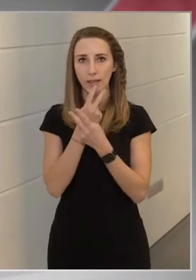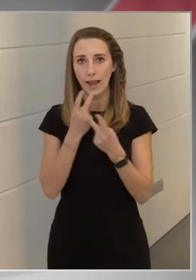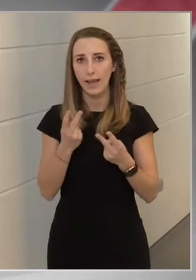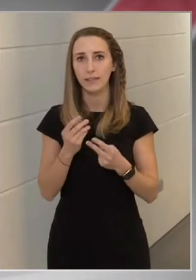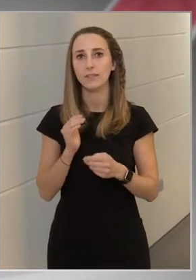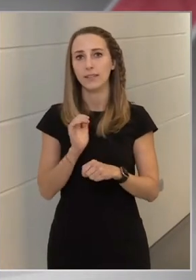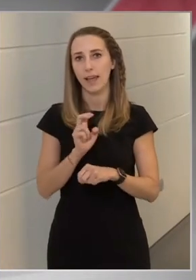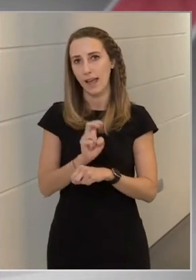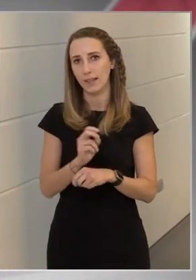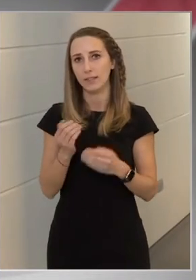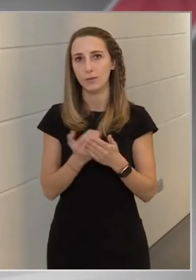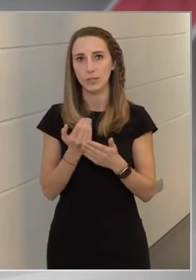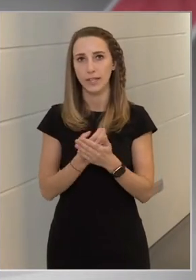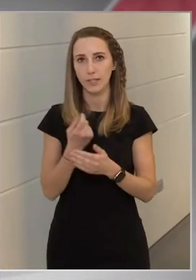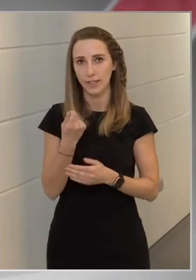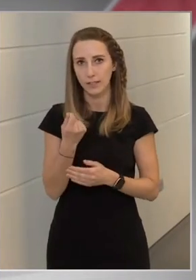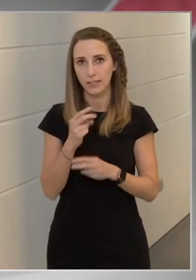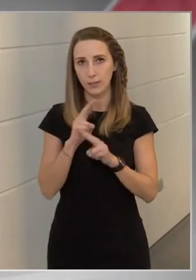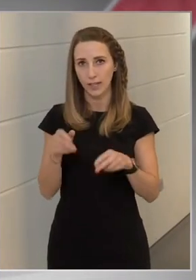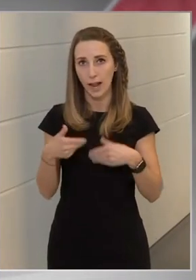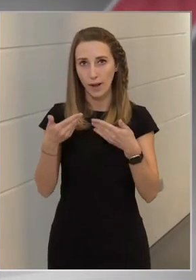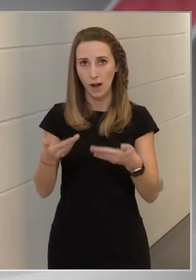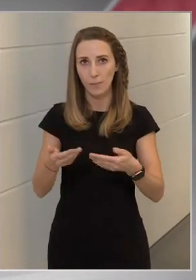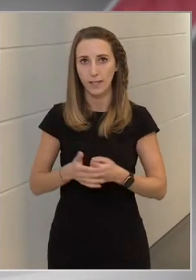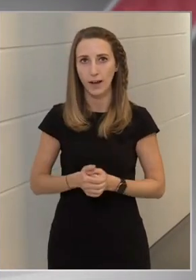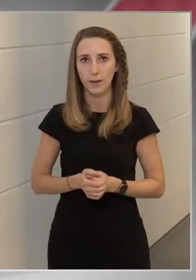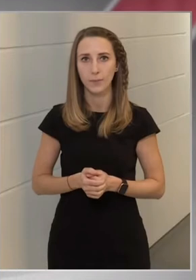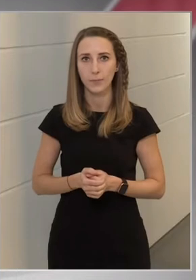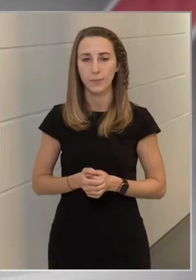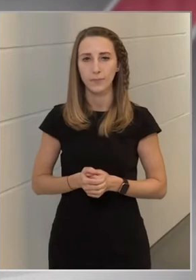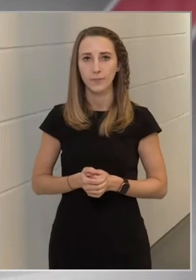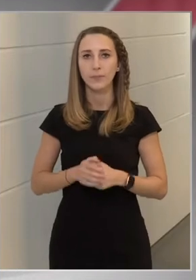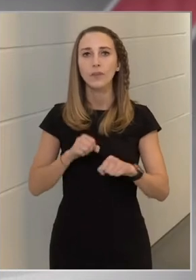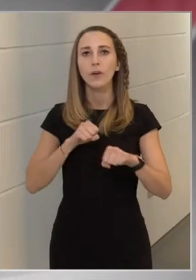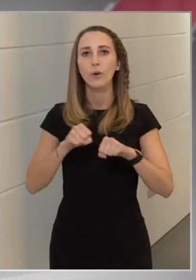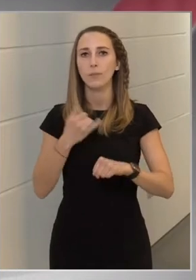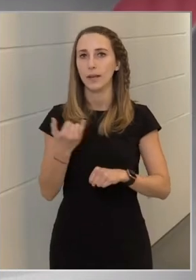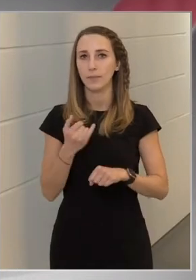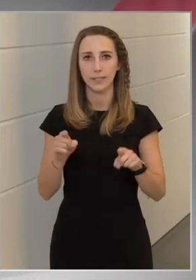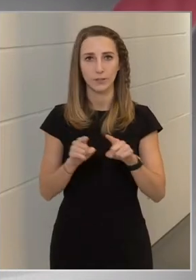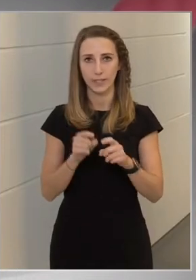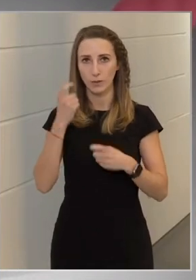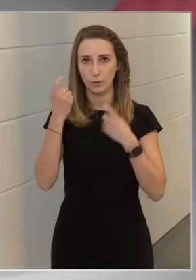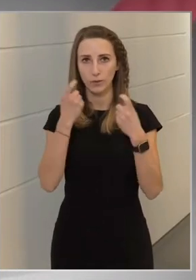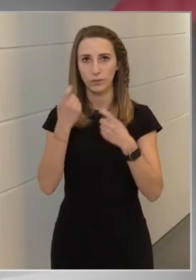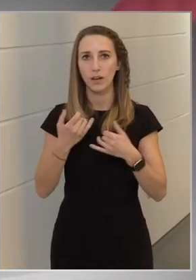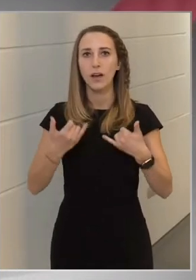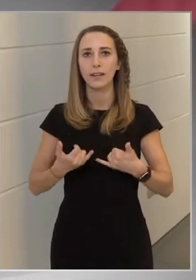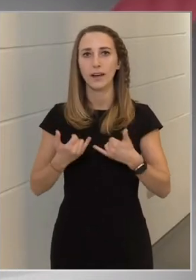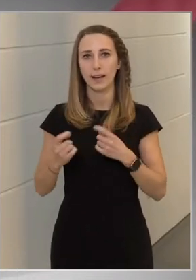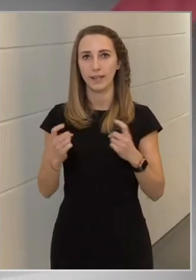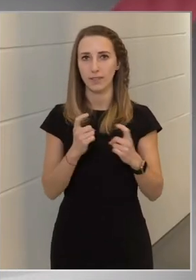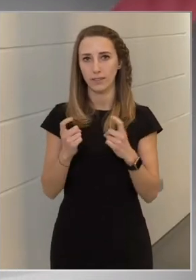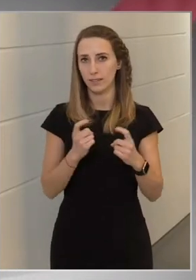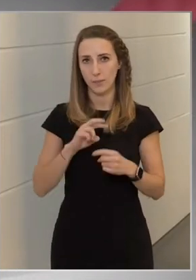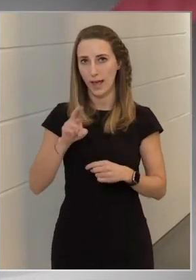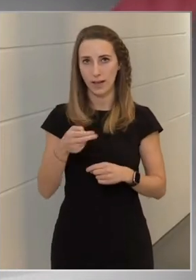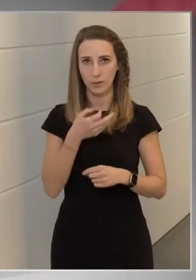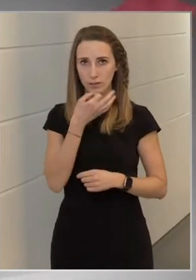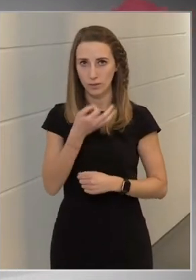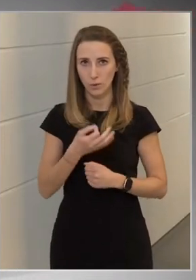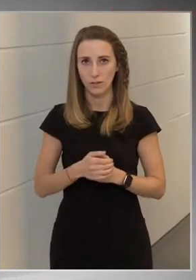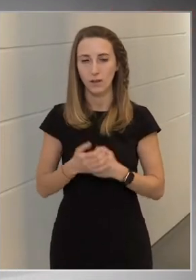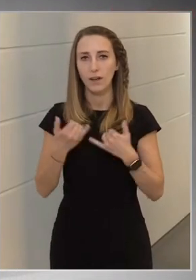szükséges finanszírozást meg kell kapnia. Ezt a kormány mindig is így gondolta, de a jelenlegi vita az nem erről szól.